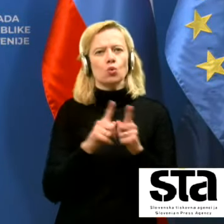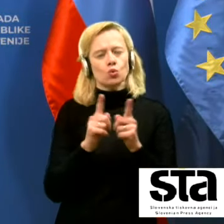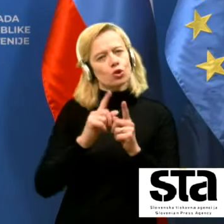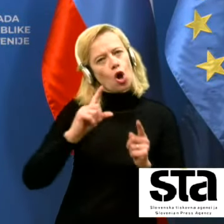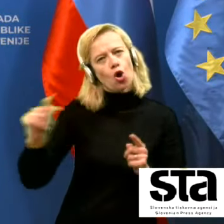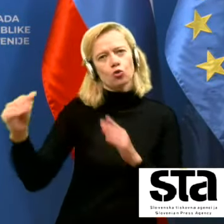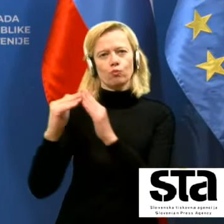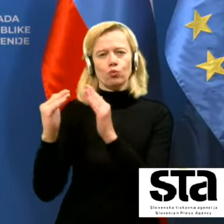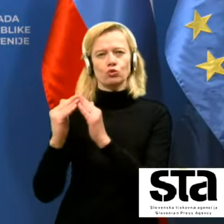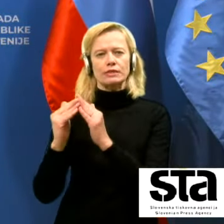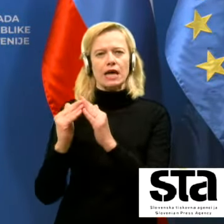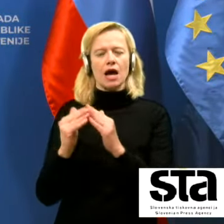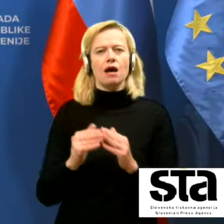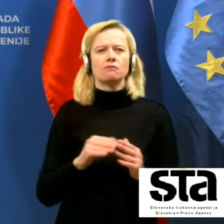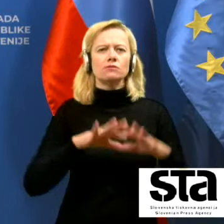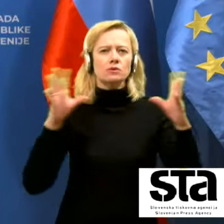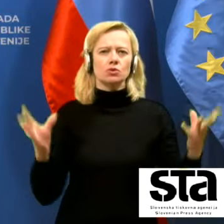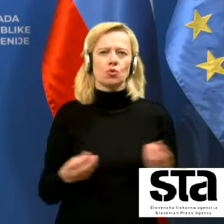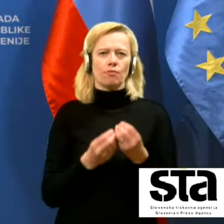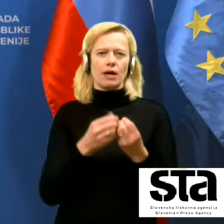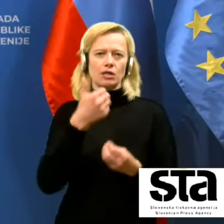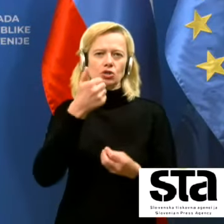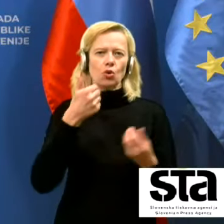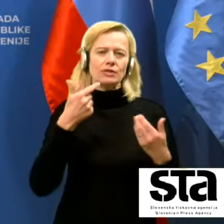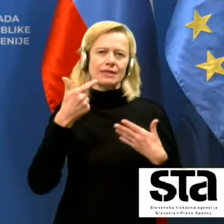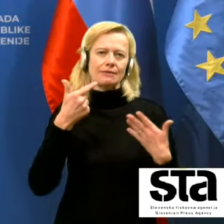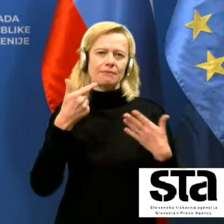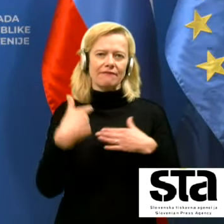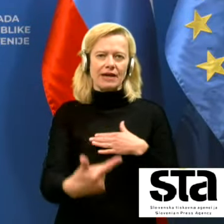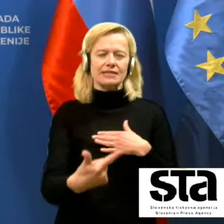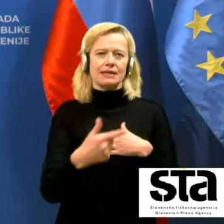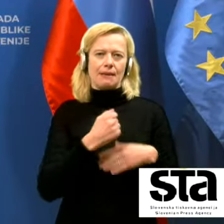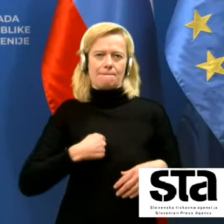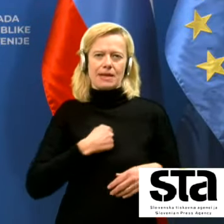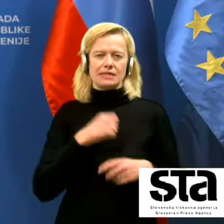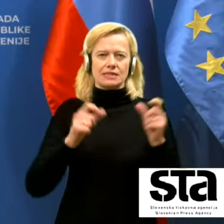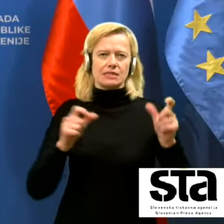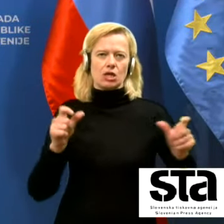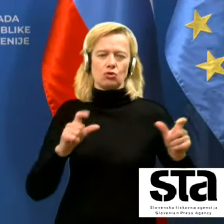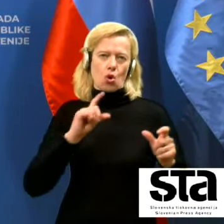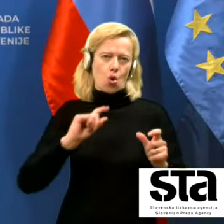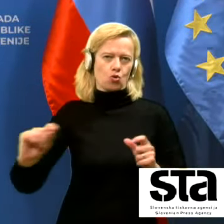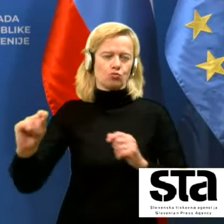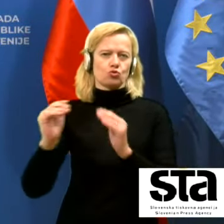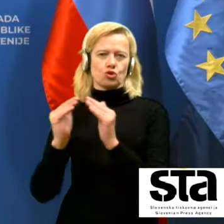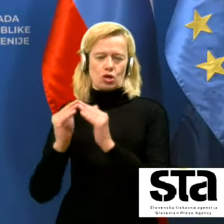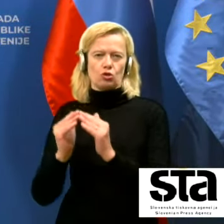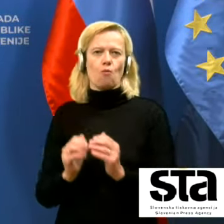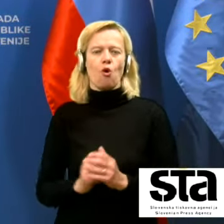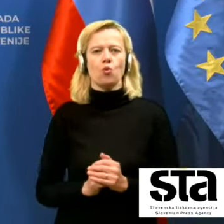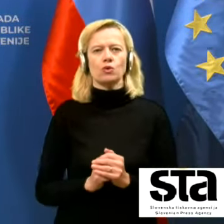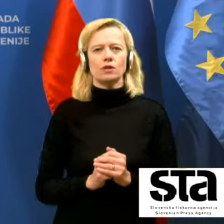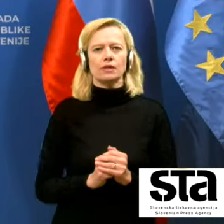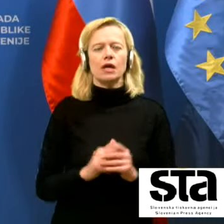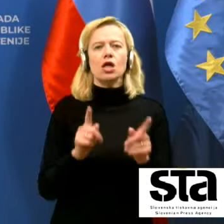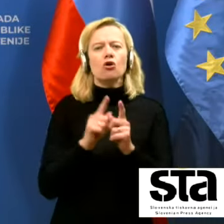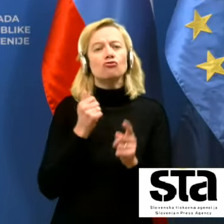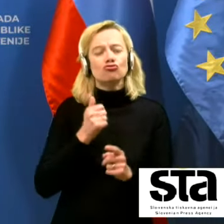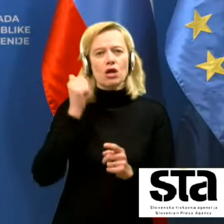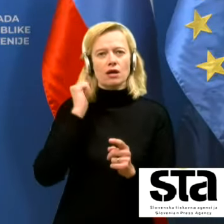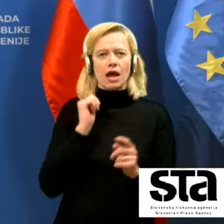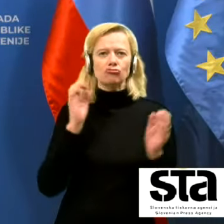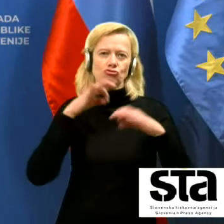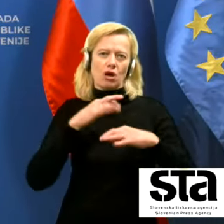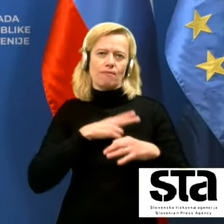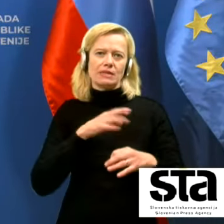tudi odpusta, in sicer je bilo skupaj kar 127 pacijentov odpuščenih iz bolnišnic. Tudi včeraj smo